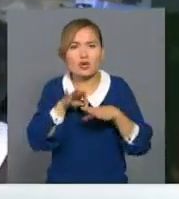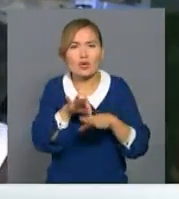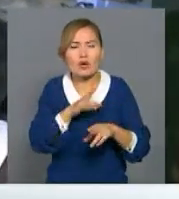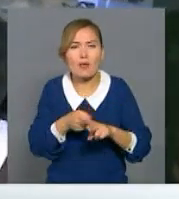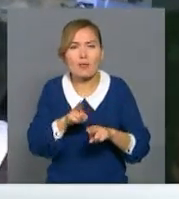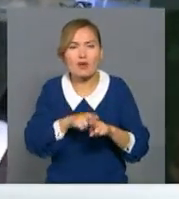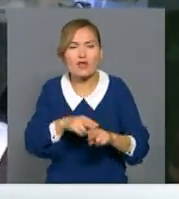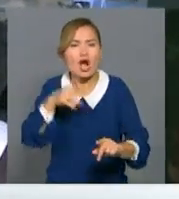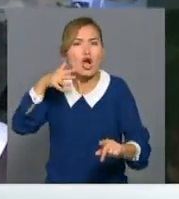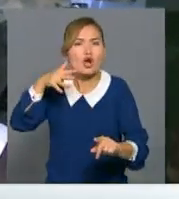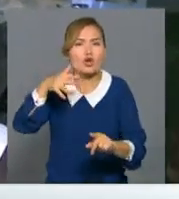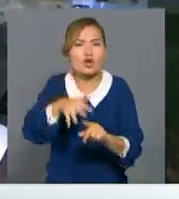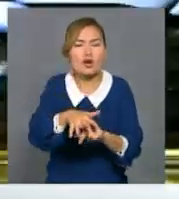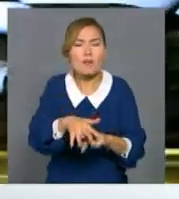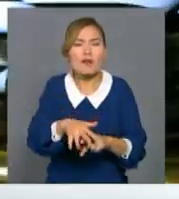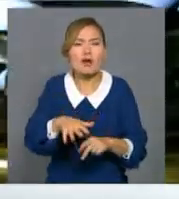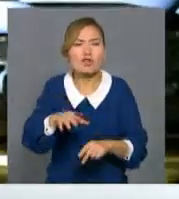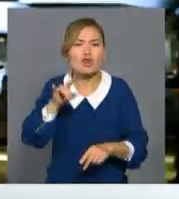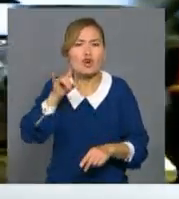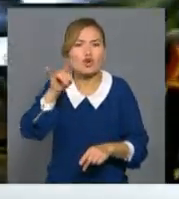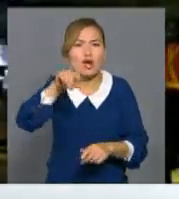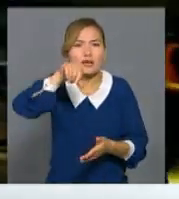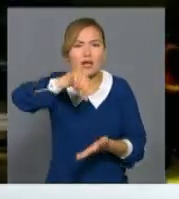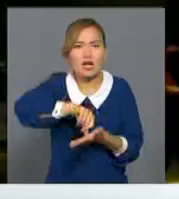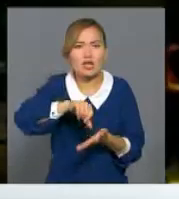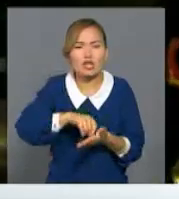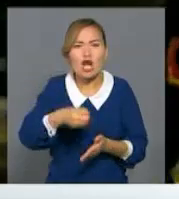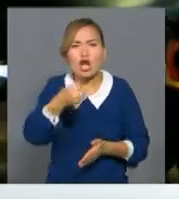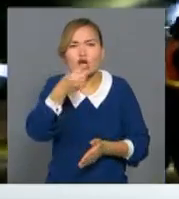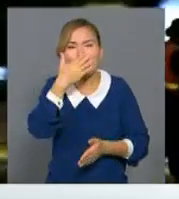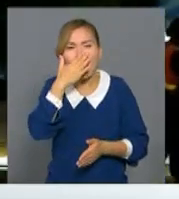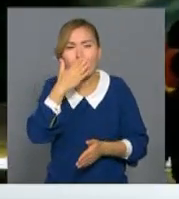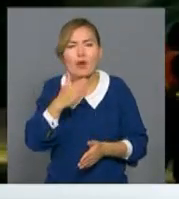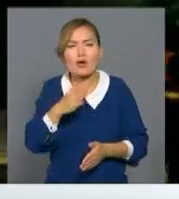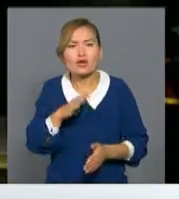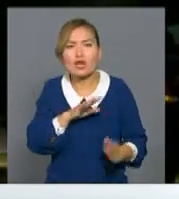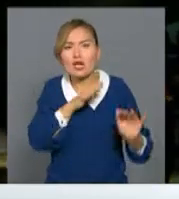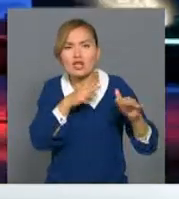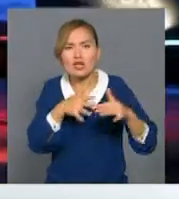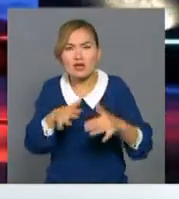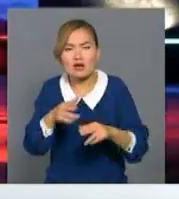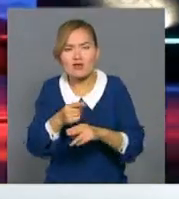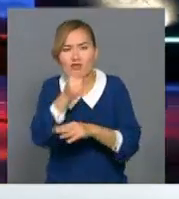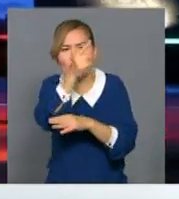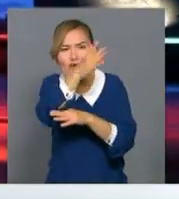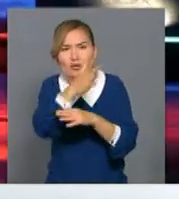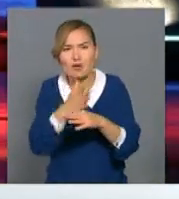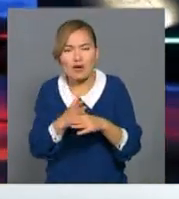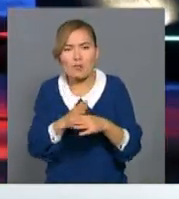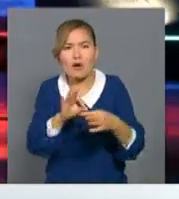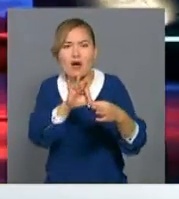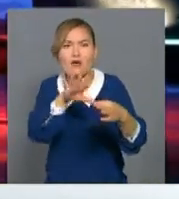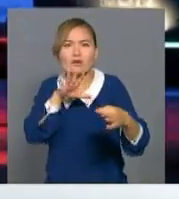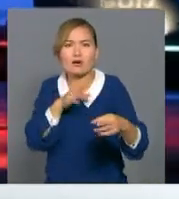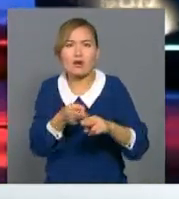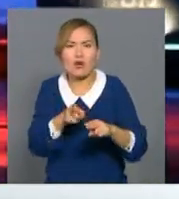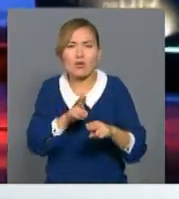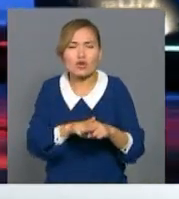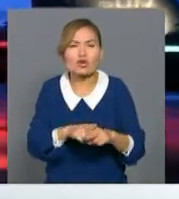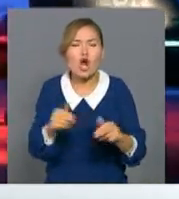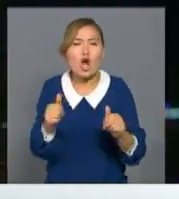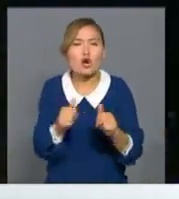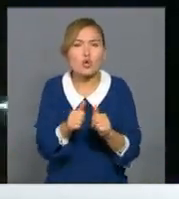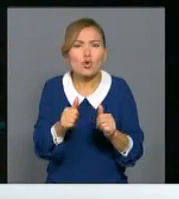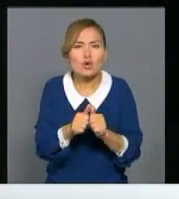Шараға шабуылдаушы ұшақтар ғатсып, зымыран жапон тенгізіндегі шартты нысанды атып сүрді. Әскерелердің айты ұнша, нысана